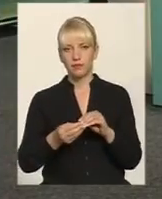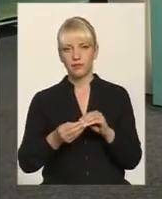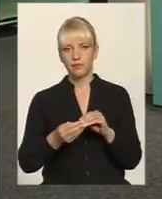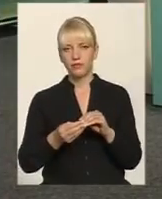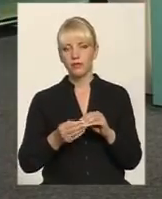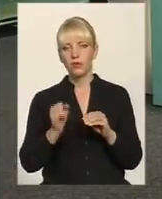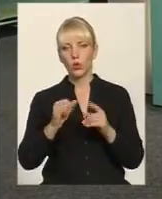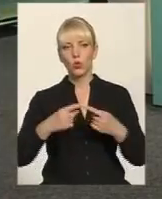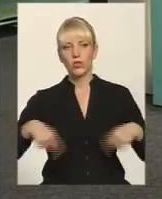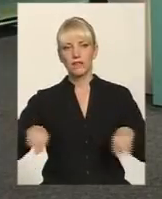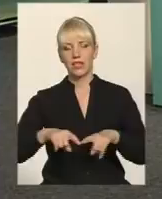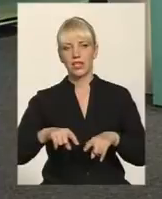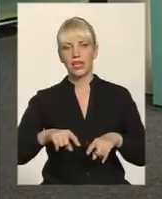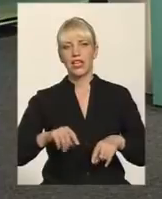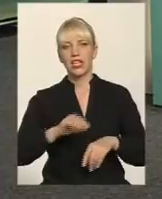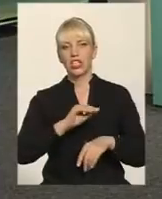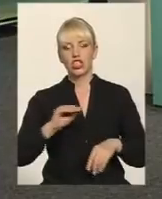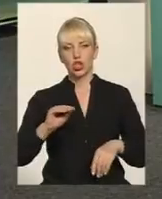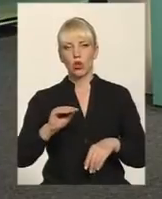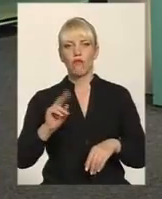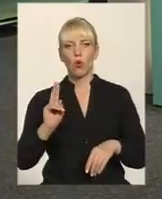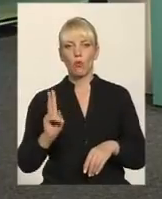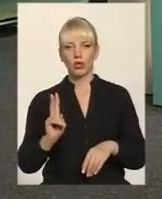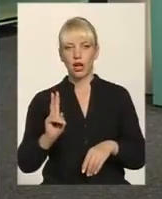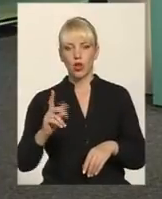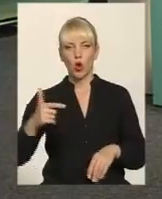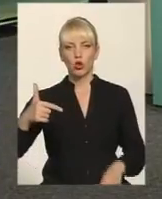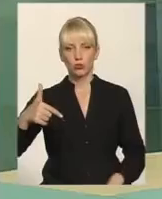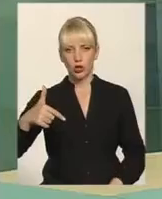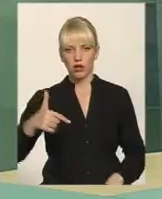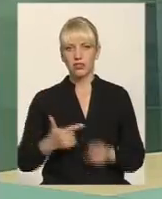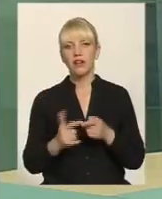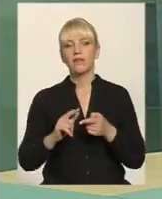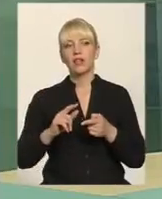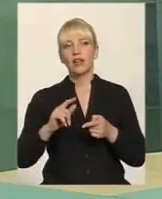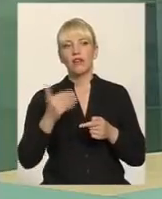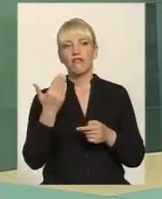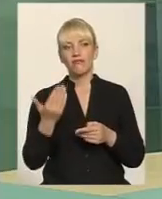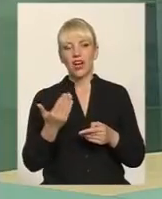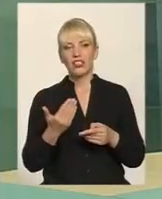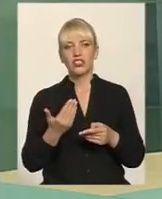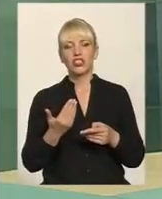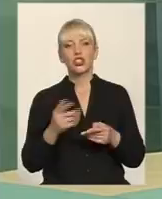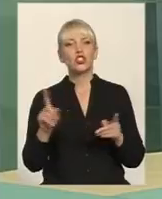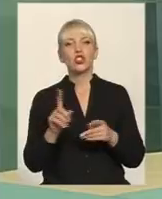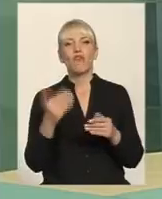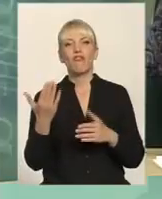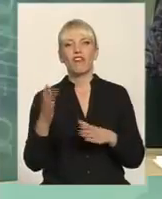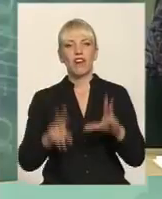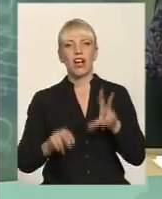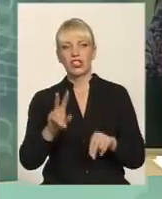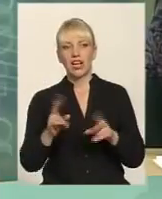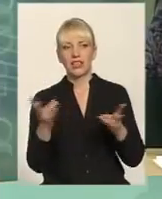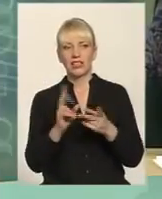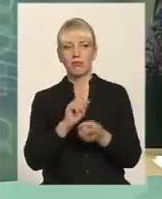сфері житлово-комунального господарства, ваші ініціативи парламентські, що, насамперед, вважаєте, необхідно